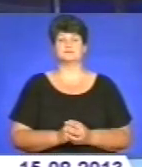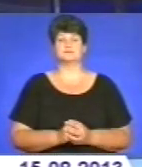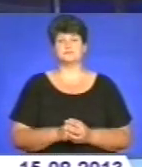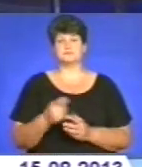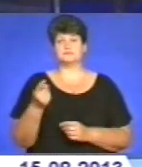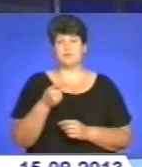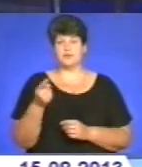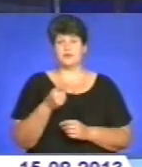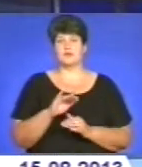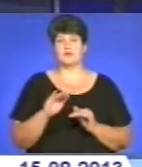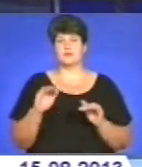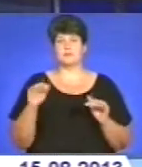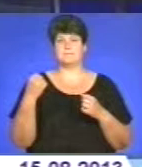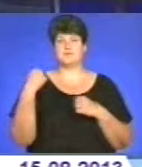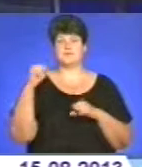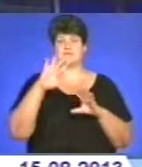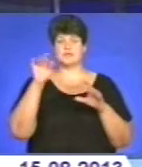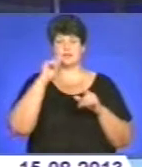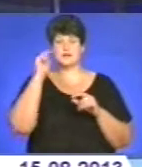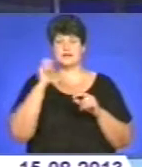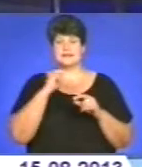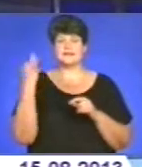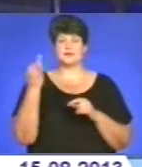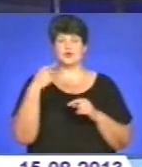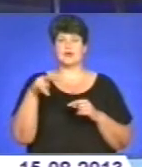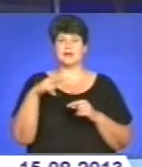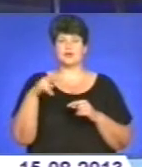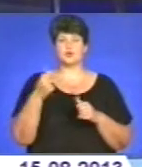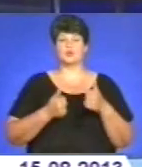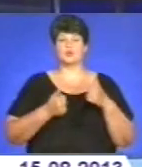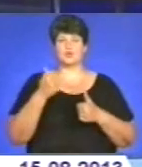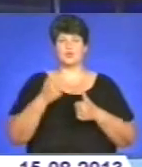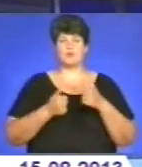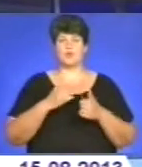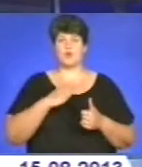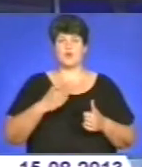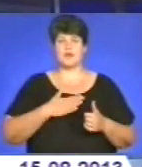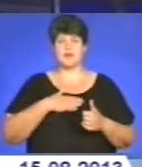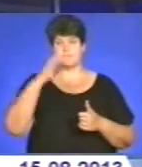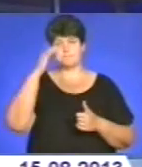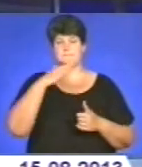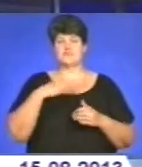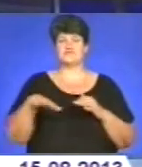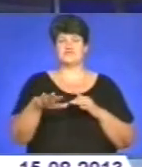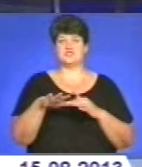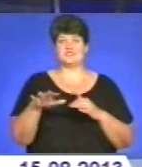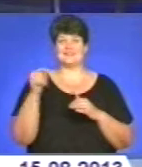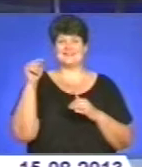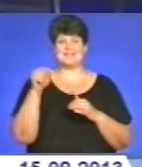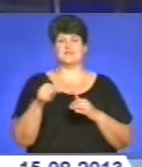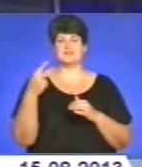Тернопільські школярі перемогли у всеукраїнському історико-літературному конкурсі «Моя батьківщина». 1025